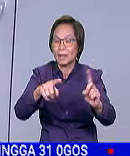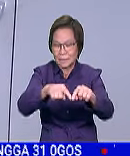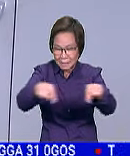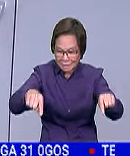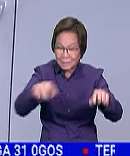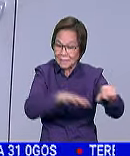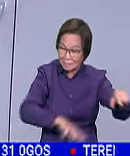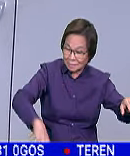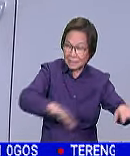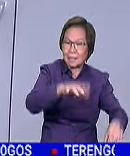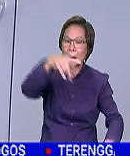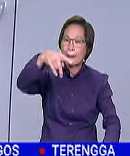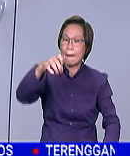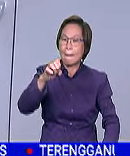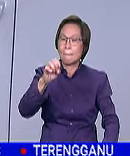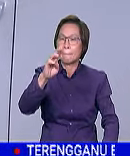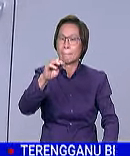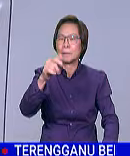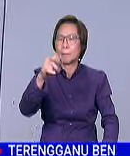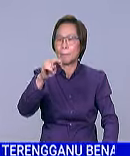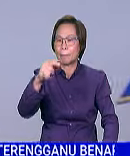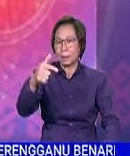Pinampang. Salih Jikri untuk RTM.